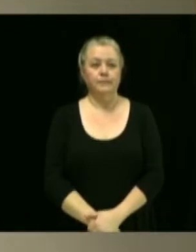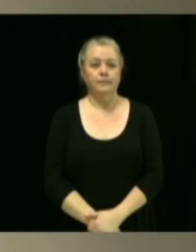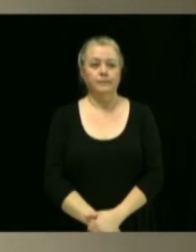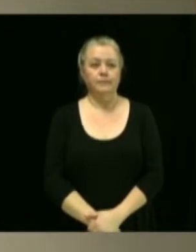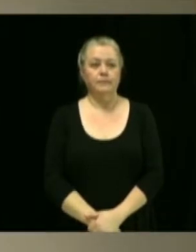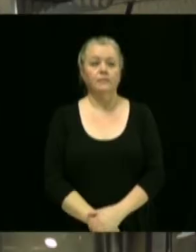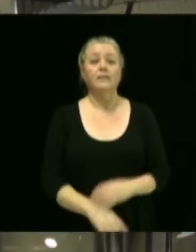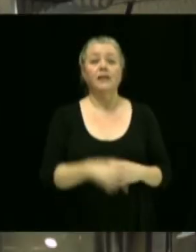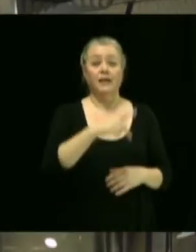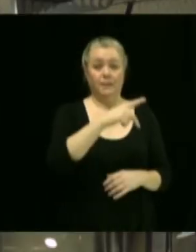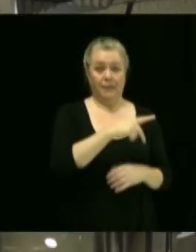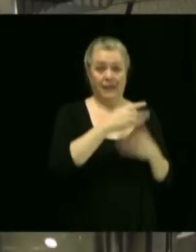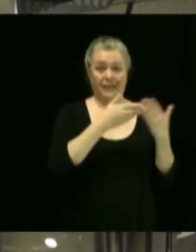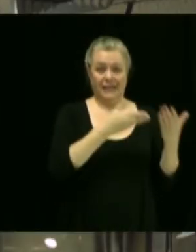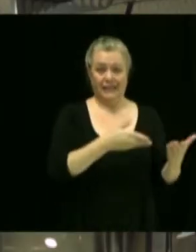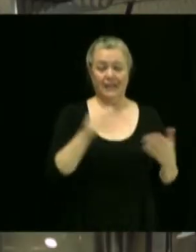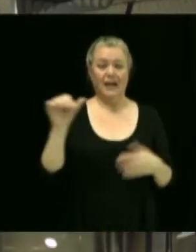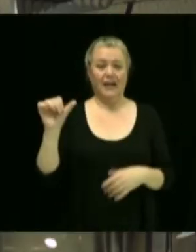Oui.